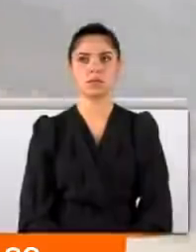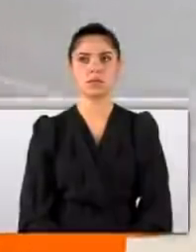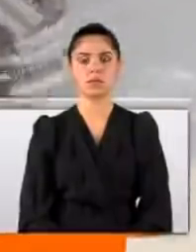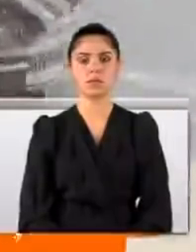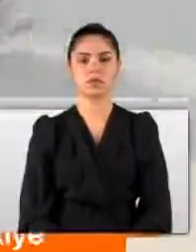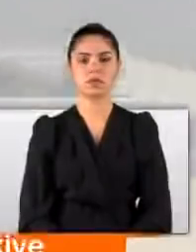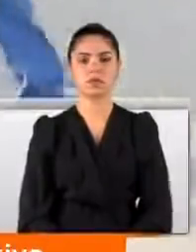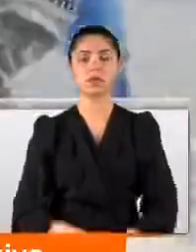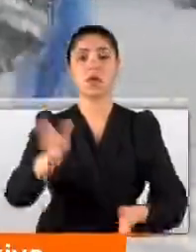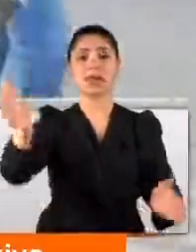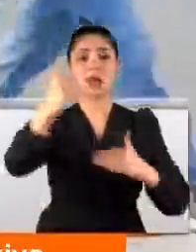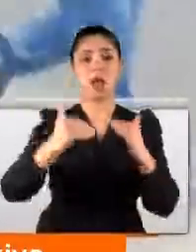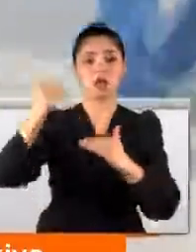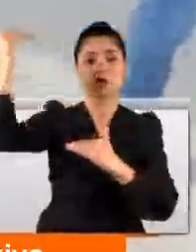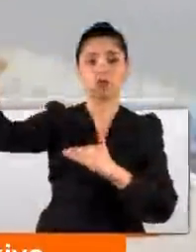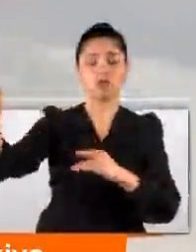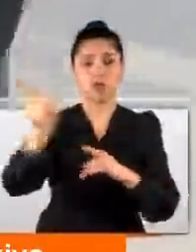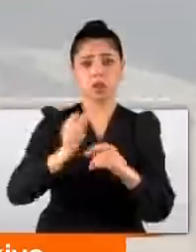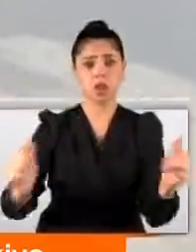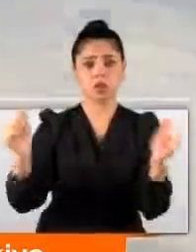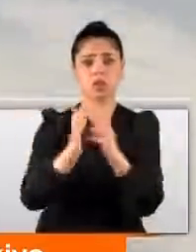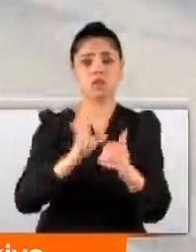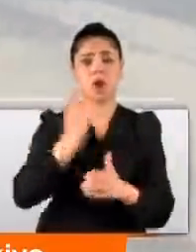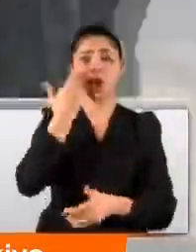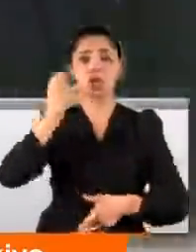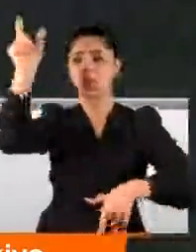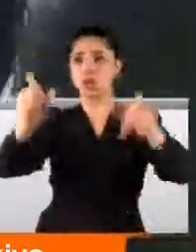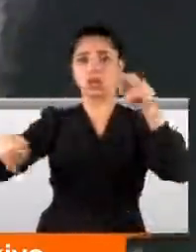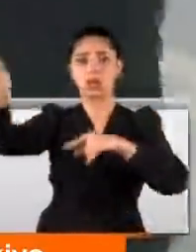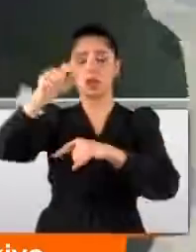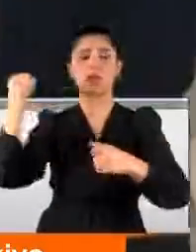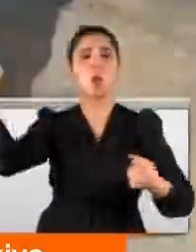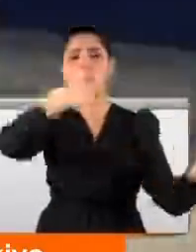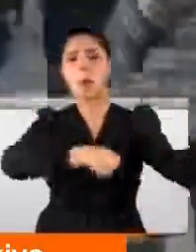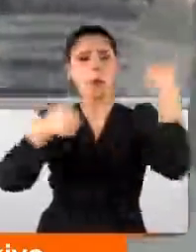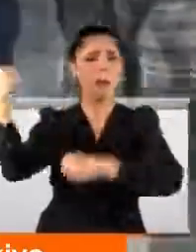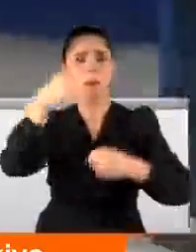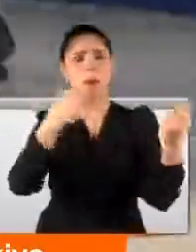Saha dışında da tansiyon bir anda yükseldi. İzleyiciler yumruk yumruğa kavga etti.